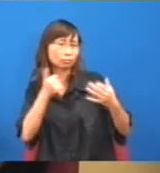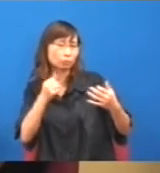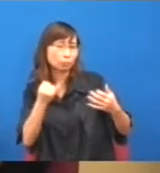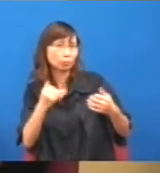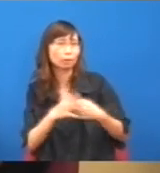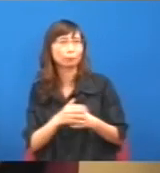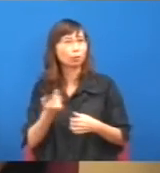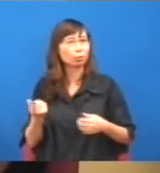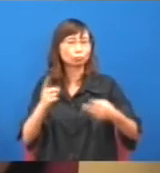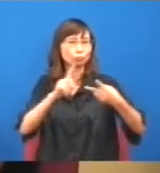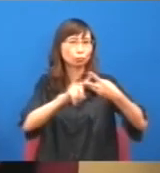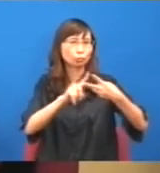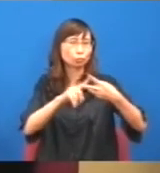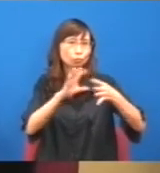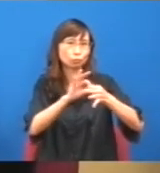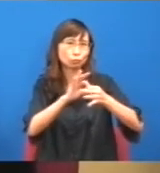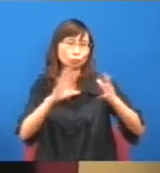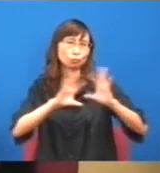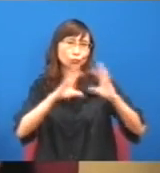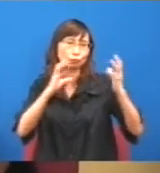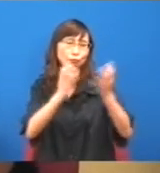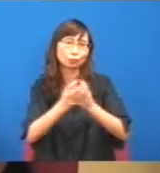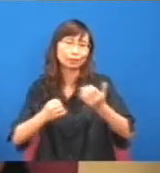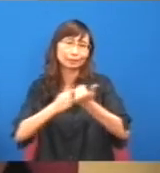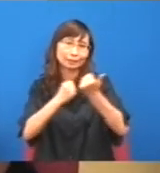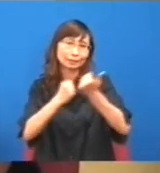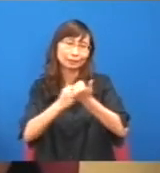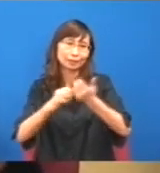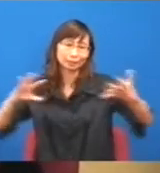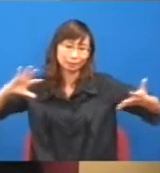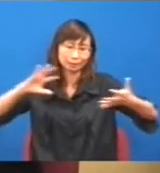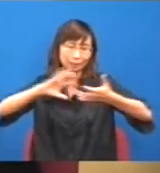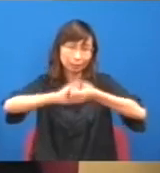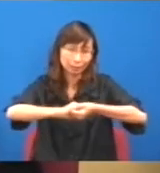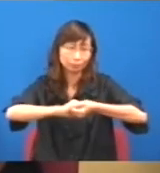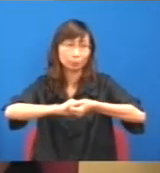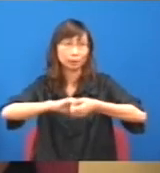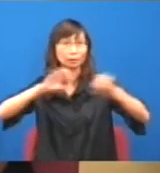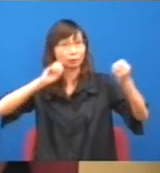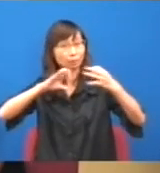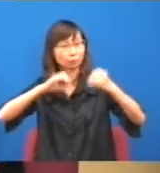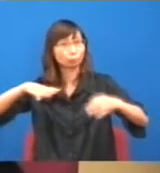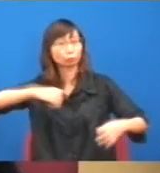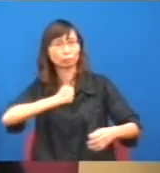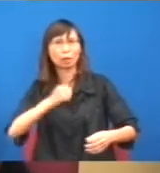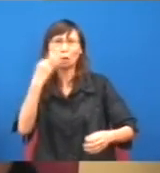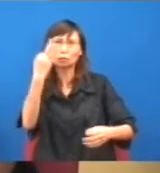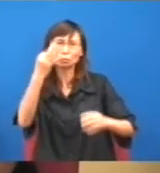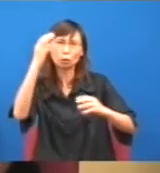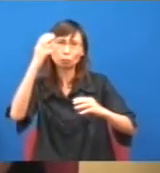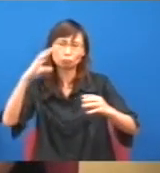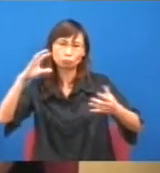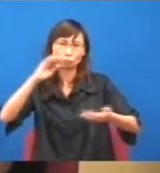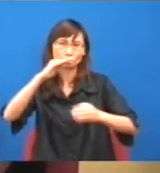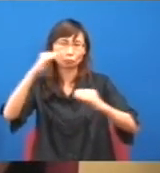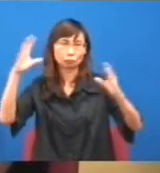在論壇都說,其實我是支持這個集體談判權,支持這個三級制的,體談判權,但聽來聽,三級制的集體談判權,